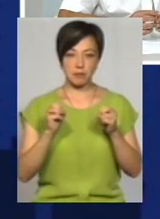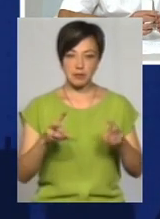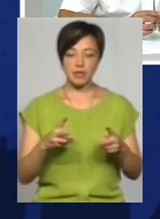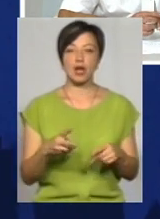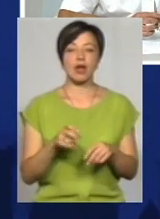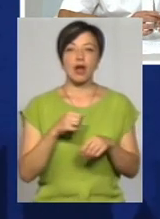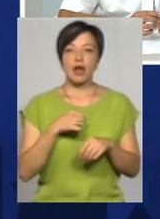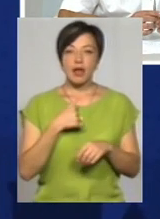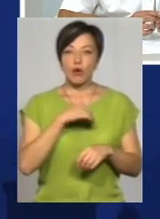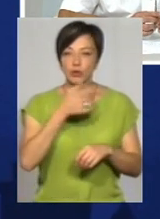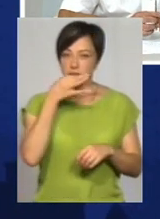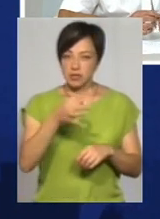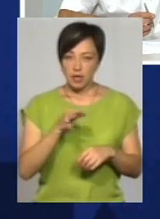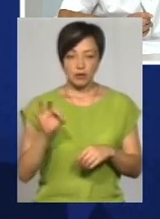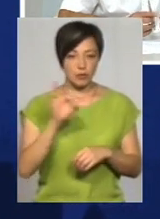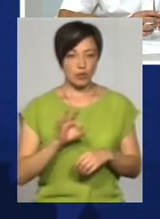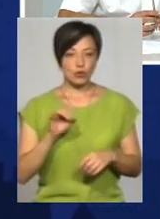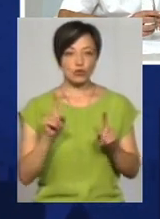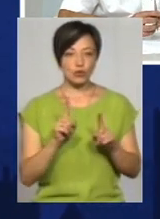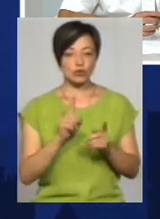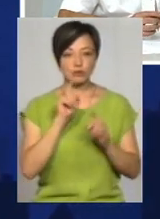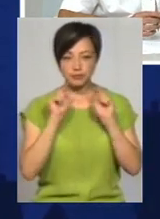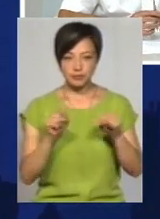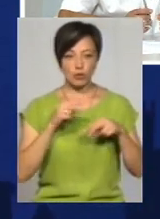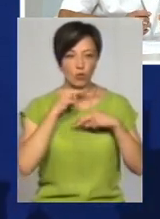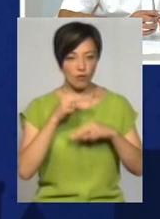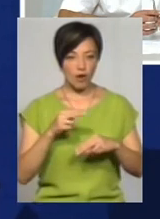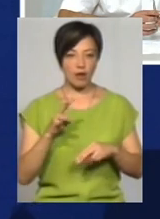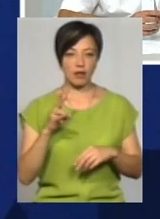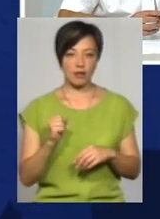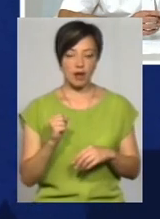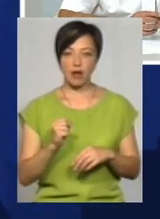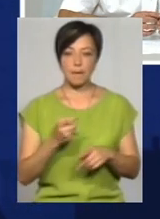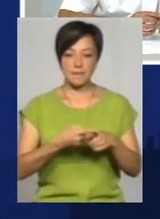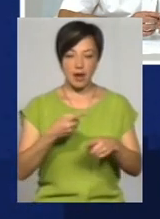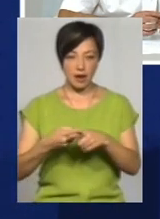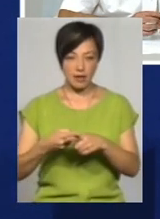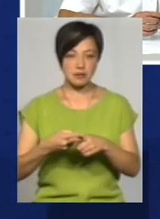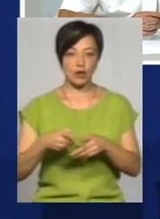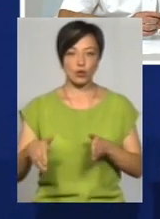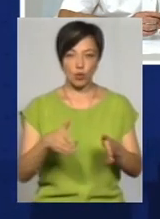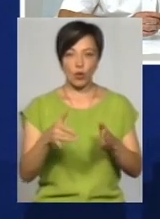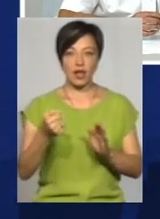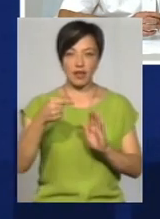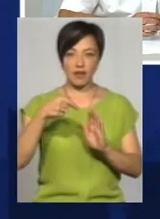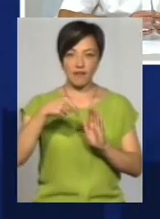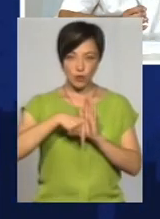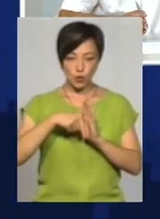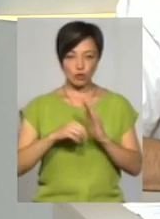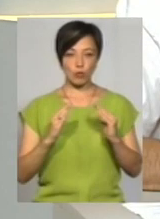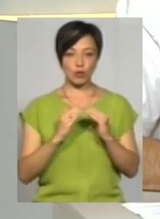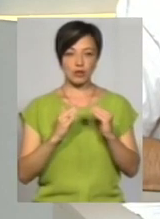сказати про те, що мається звертатися увага не лише на перекрестя дороги, але й на новостійшні будинкові